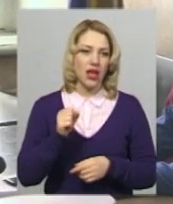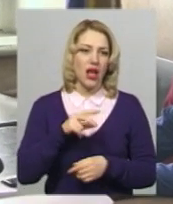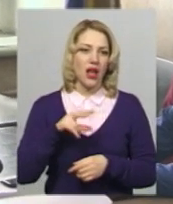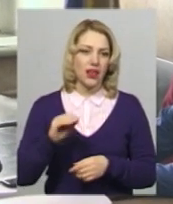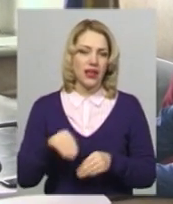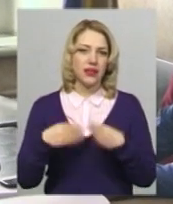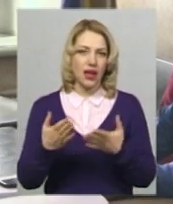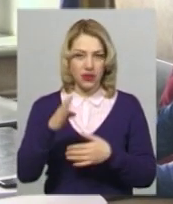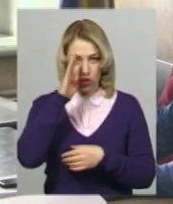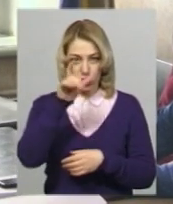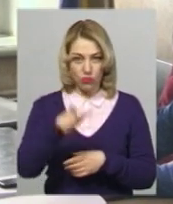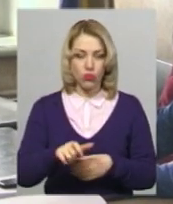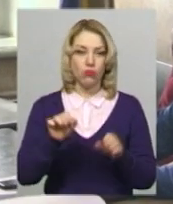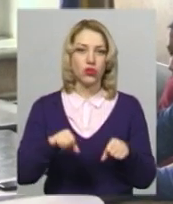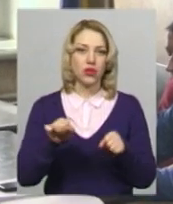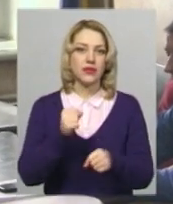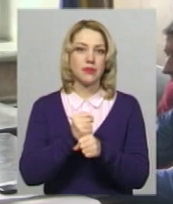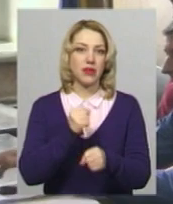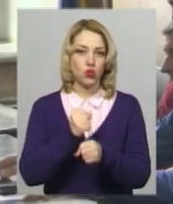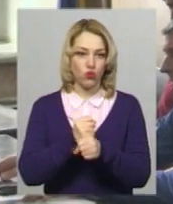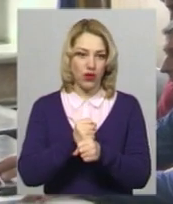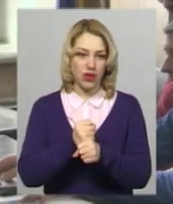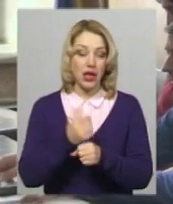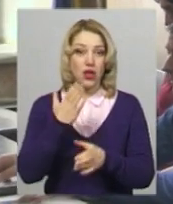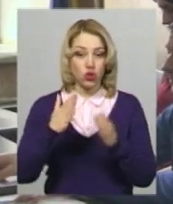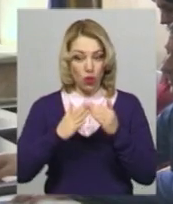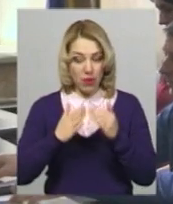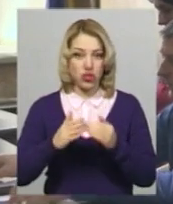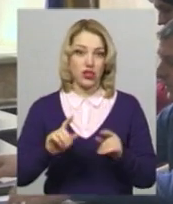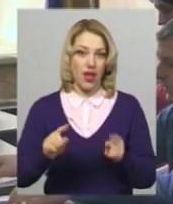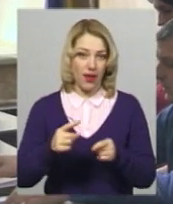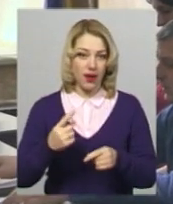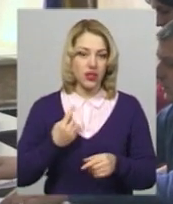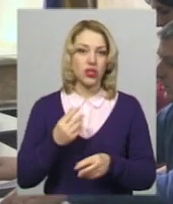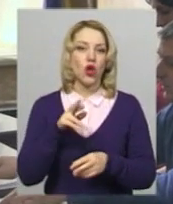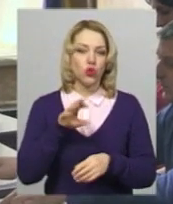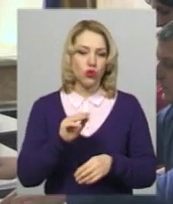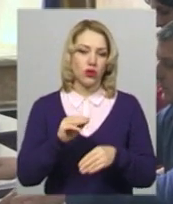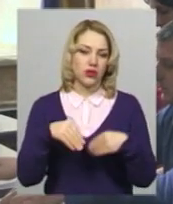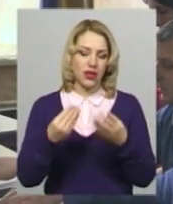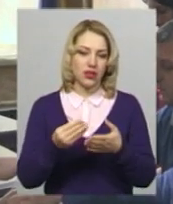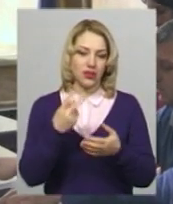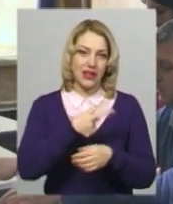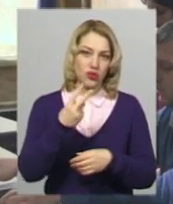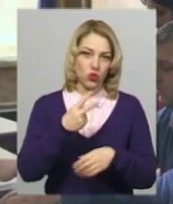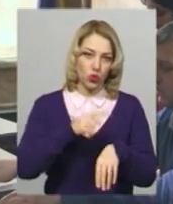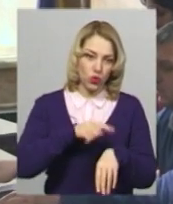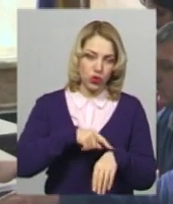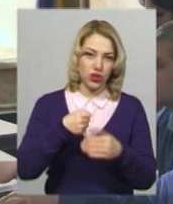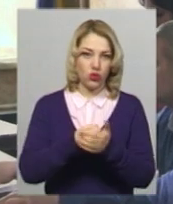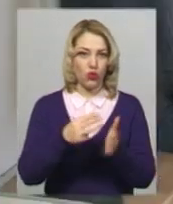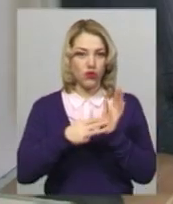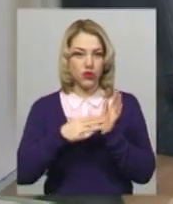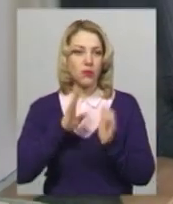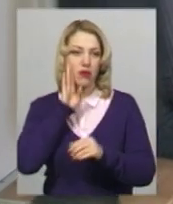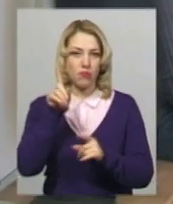йому можливість, щоб працювати. Якщо домашній арест, то просив би застосувати саме з 22 години до 8 часов рано.